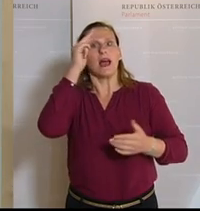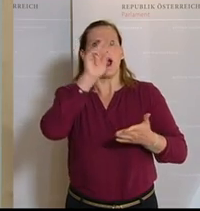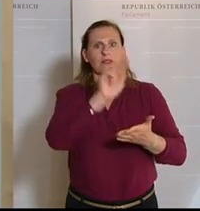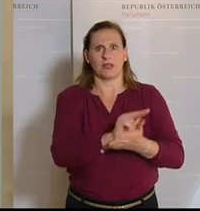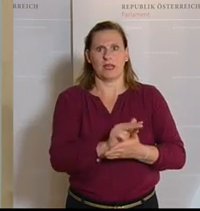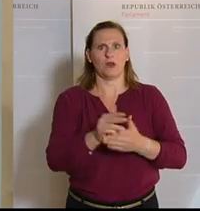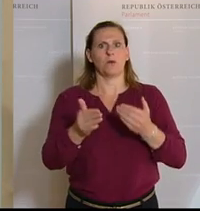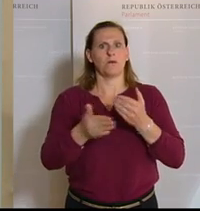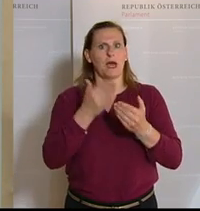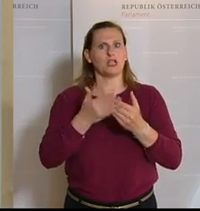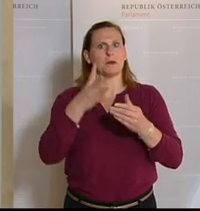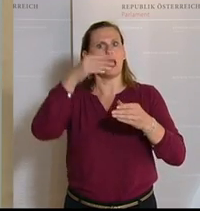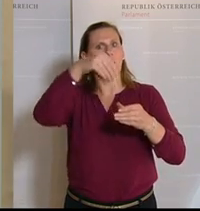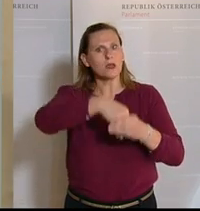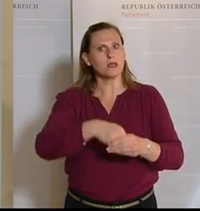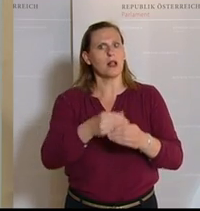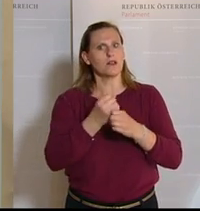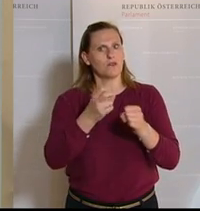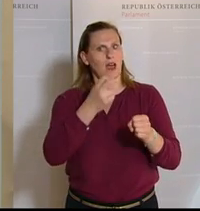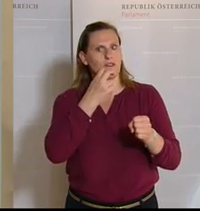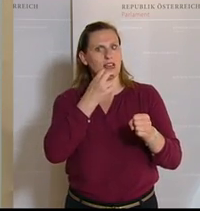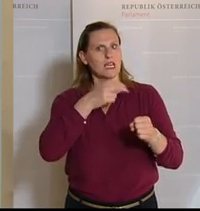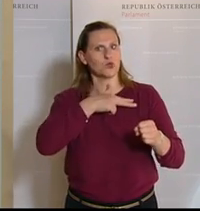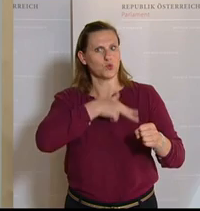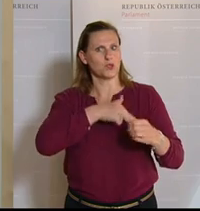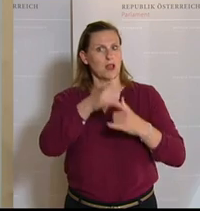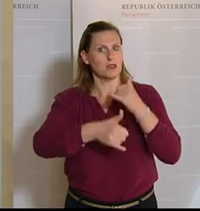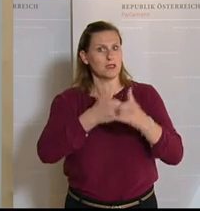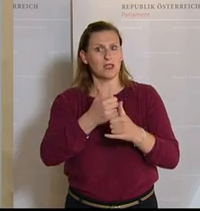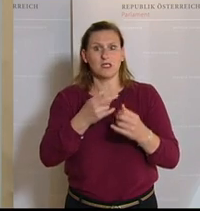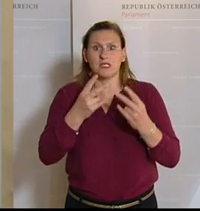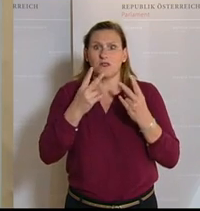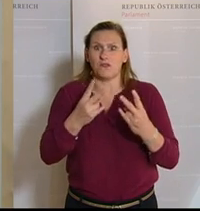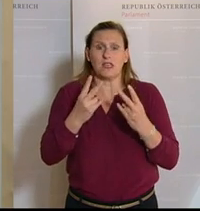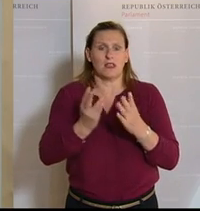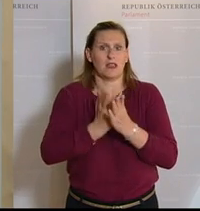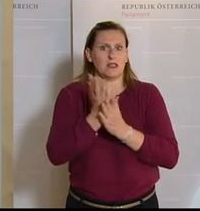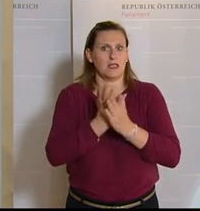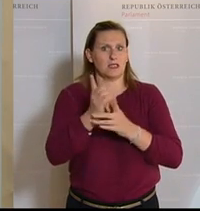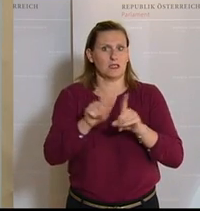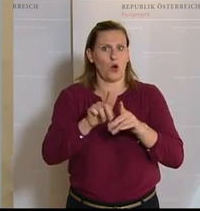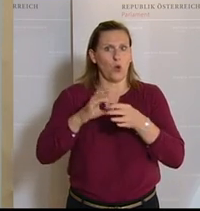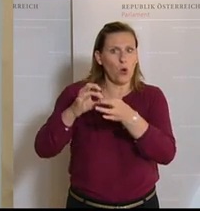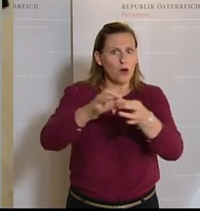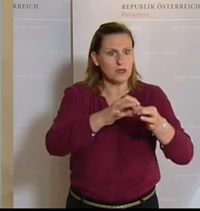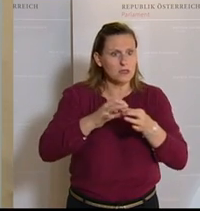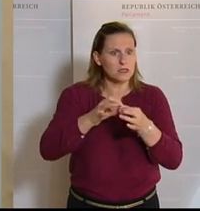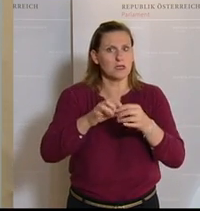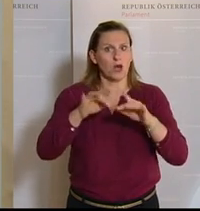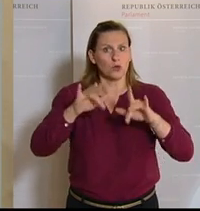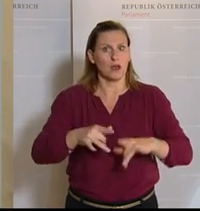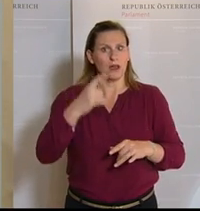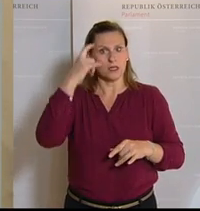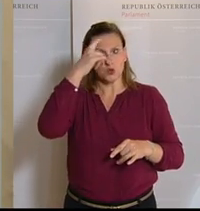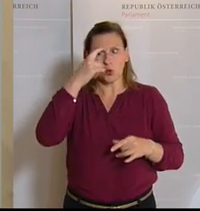Soziale Jahr. Wir kennen alle diese Themen dort. Diese ganz wichtige Institution wird auch über den gemeinnützigen Träger organisiert. Auch die haben Sorgen, derzeit